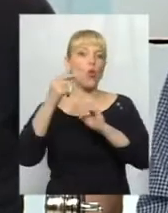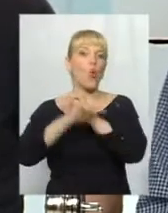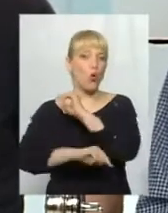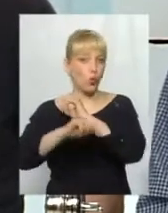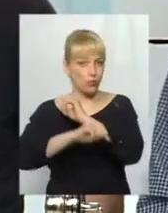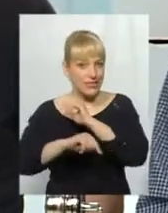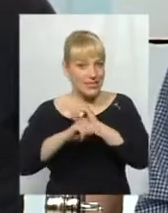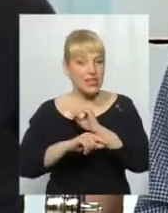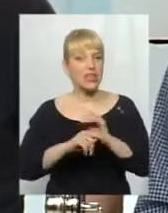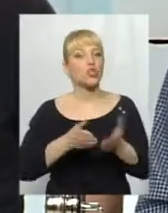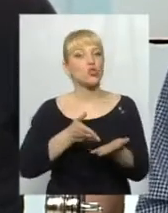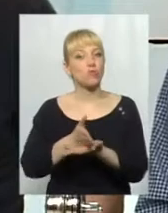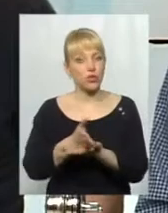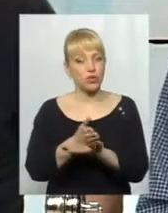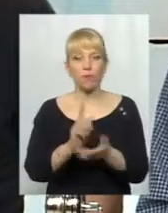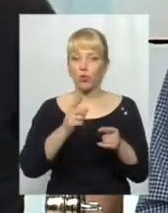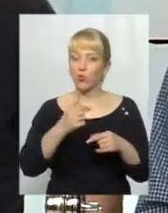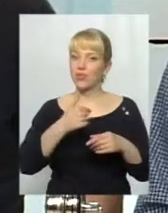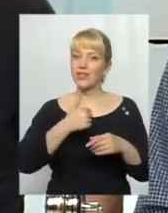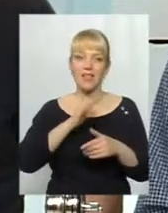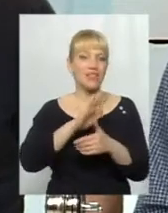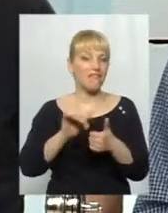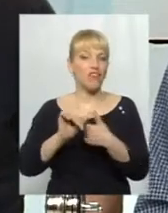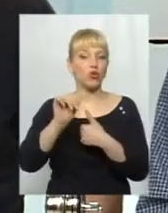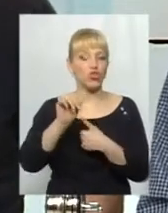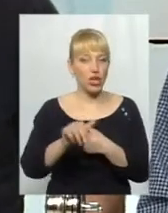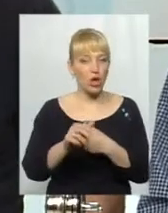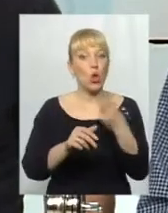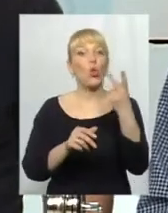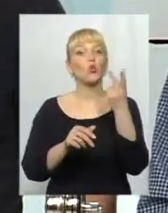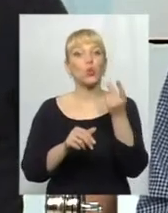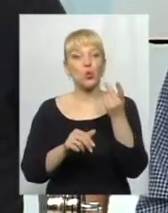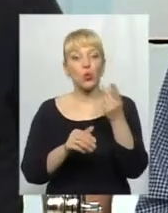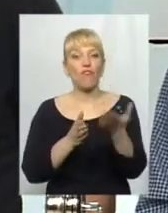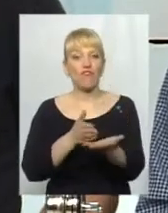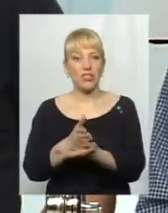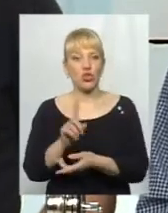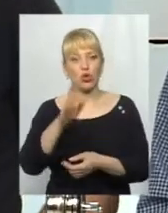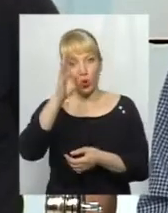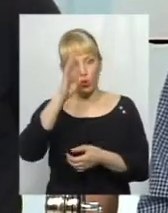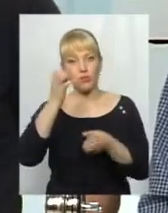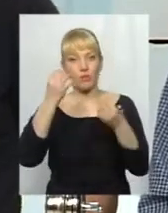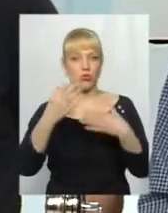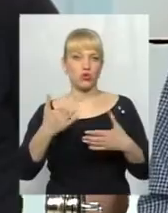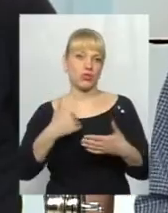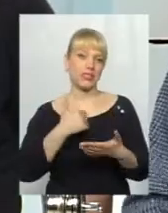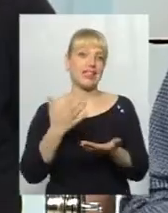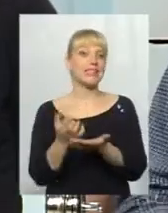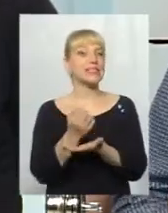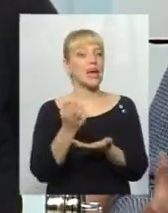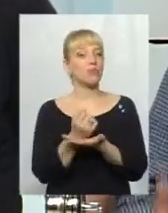я в жодному разі не виключаю і другу версію, що хлопці просто хотіли заробити нас на такій